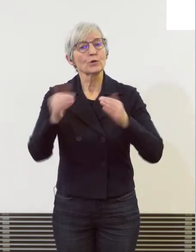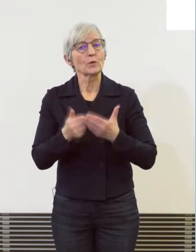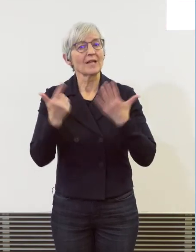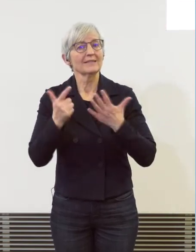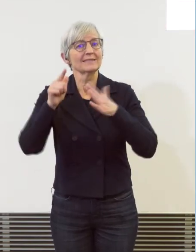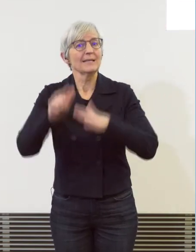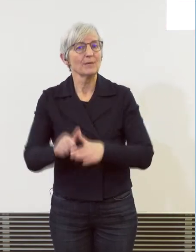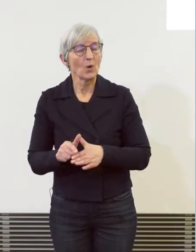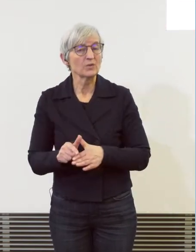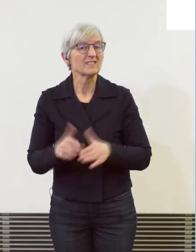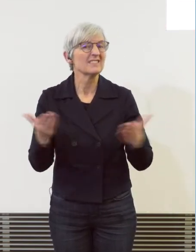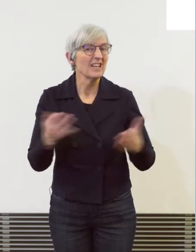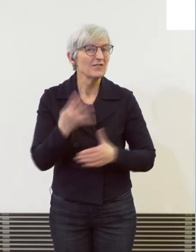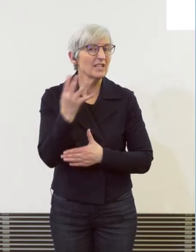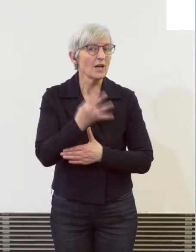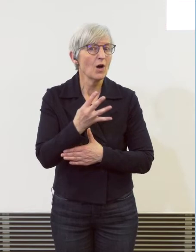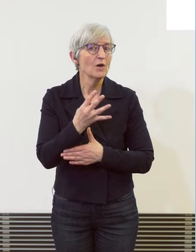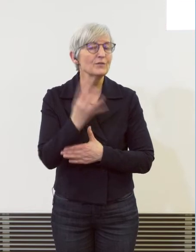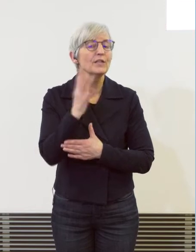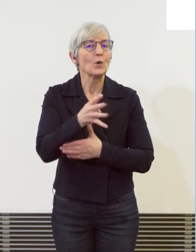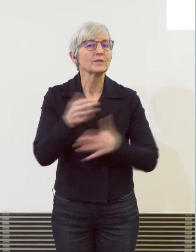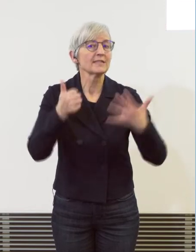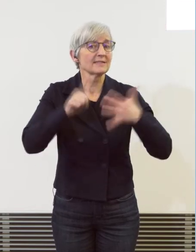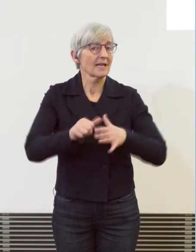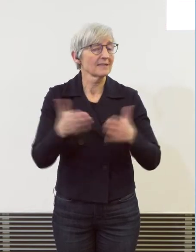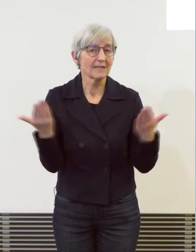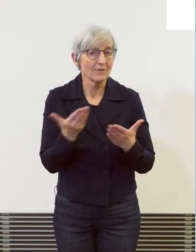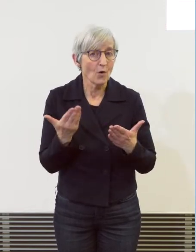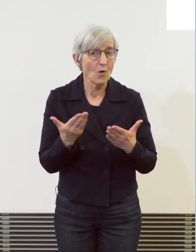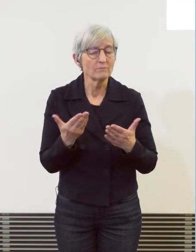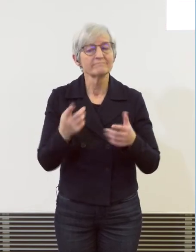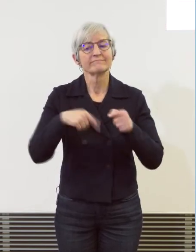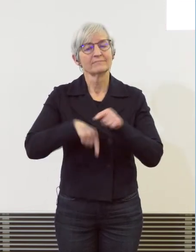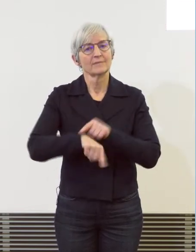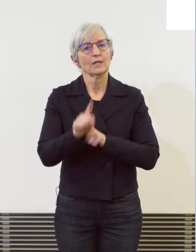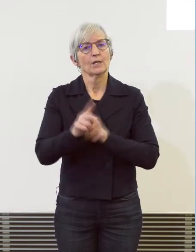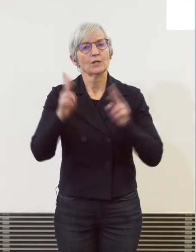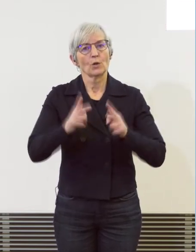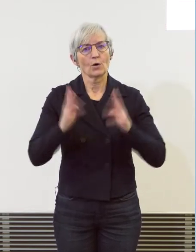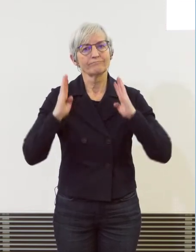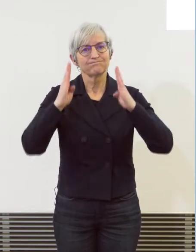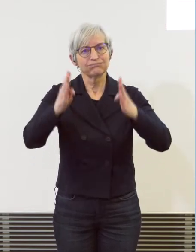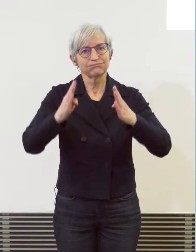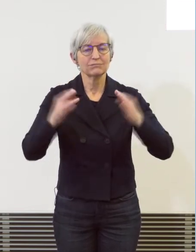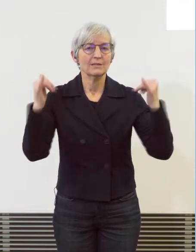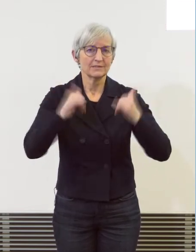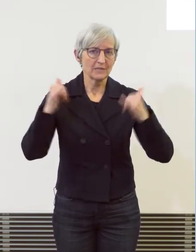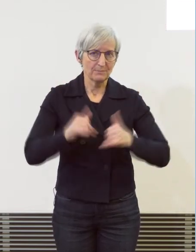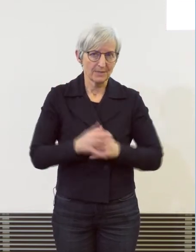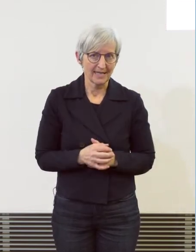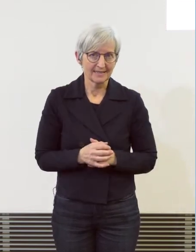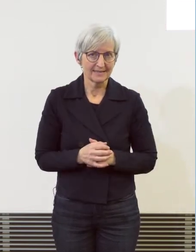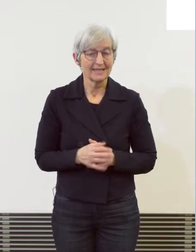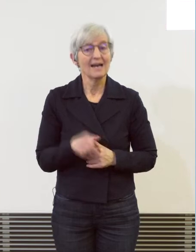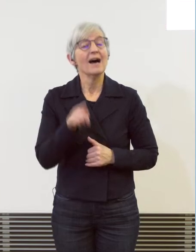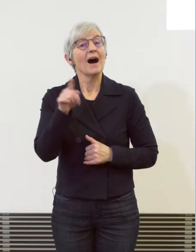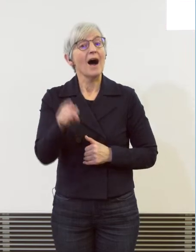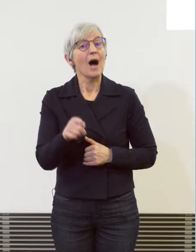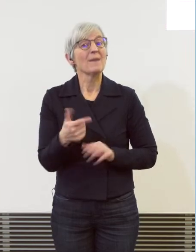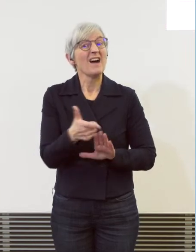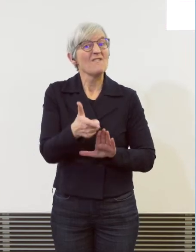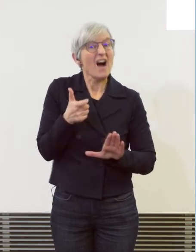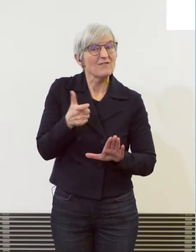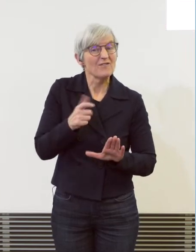an Street Parade passiert. Dafür haben die Raubdelikte mit Waffen erfreulicherweise um 30% abgenommen.